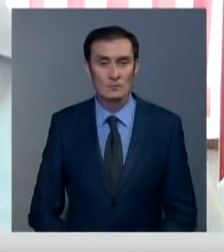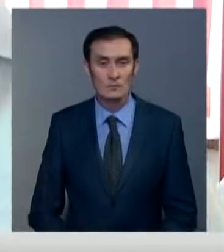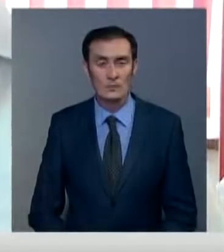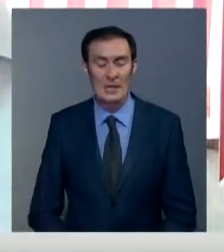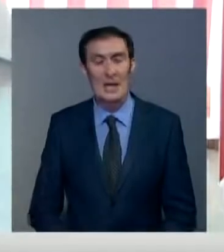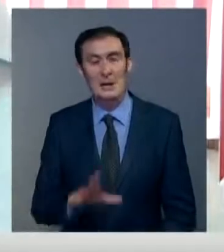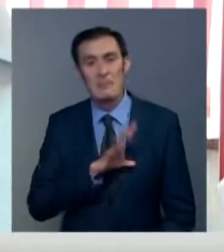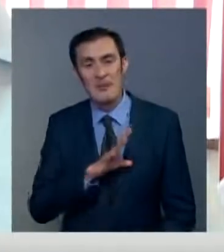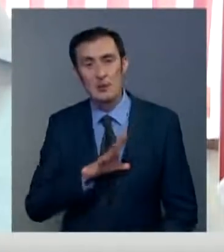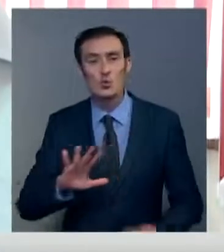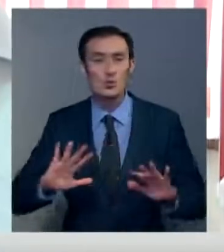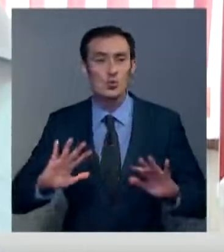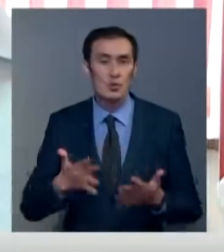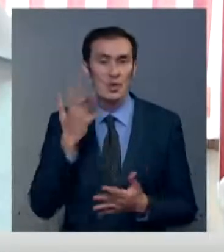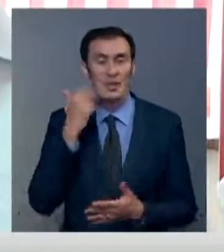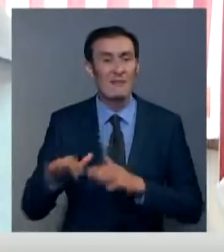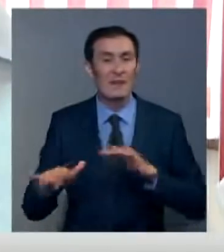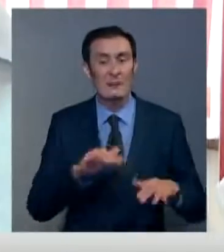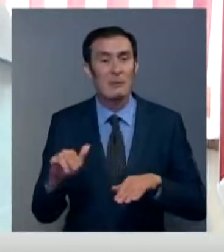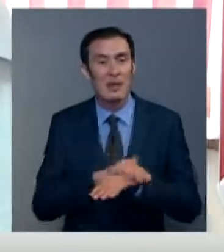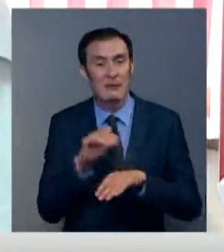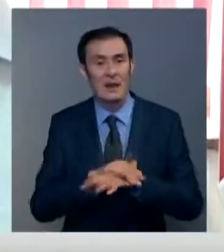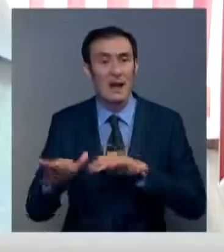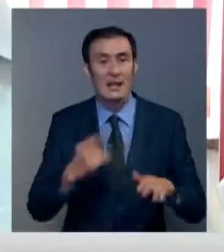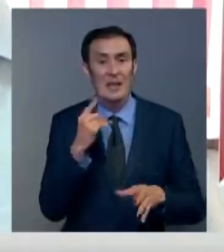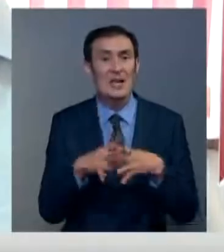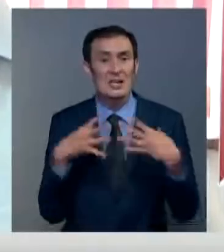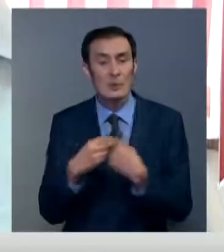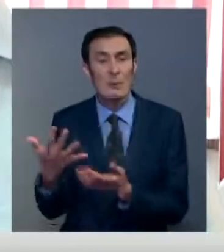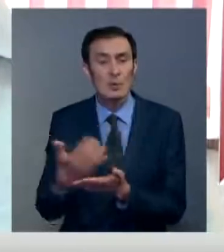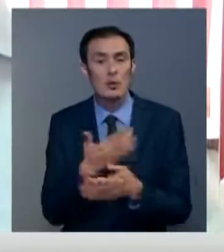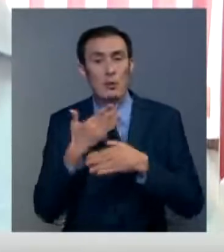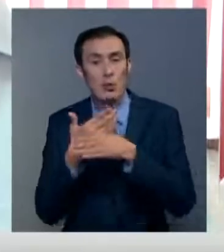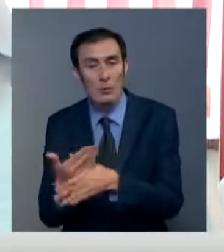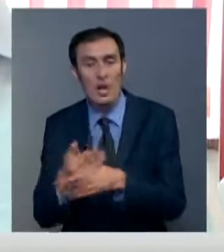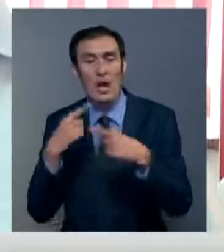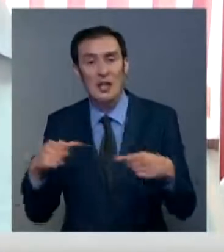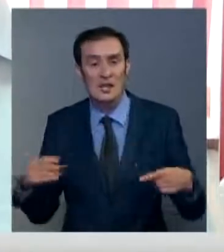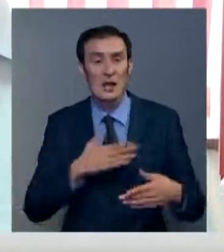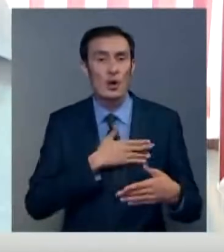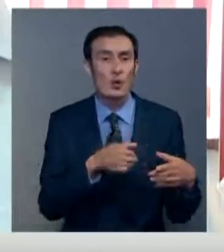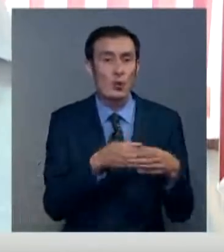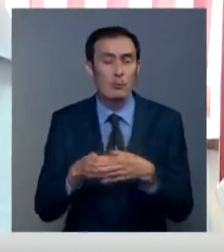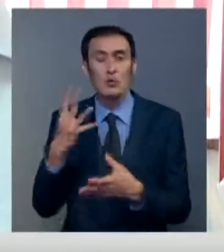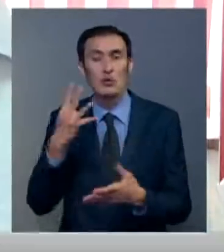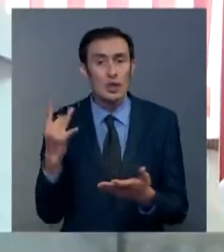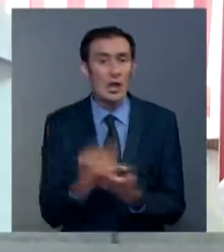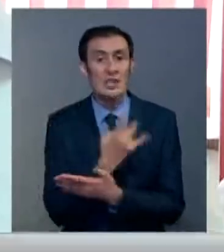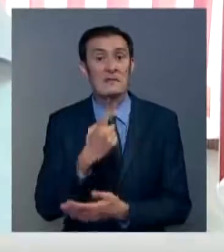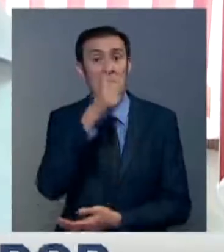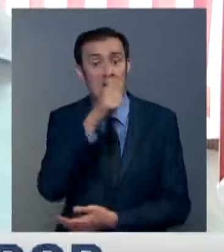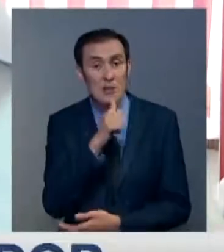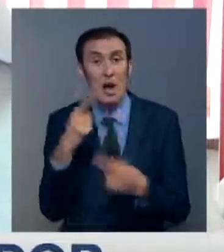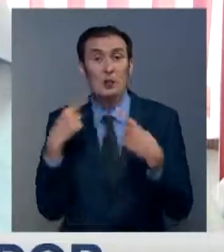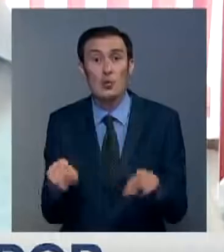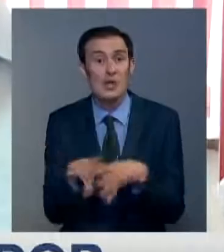Были случаи, когда в рамках благотворительной акции одна семья получала помощь от разных волонтеров по четыре раза в месяц,